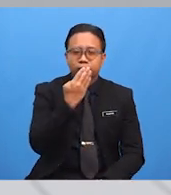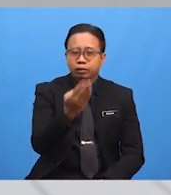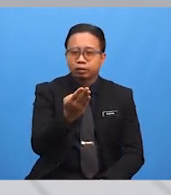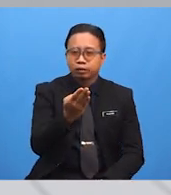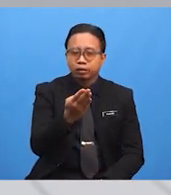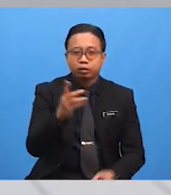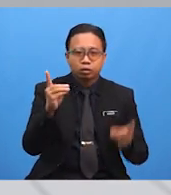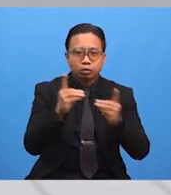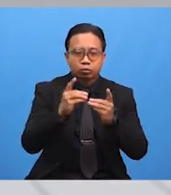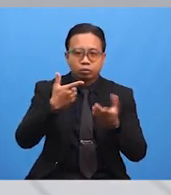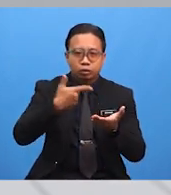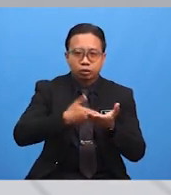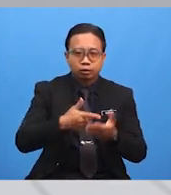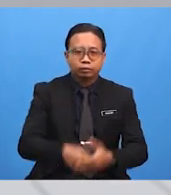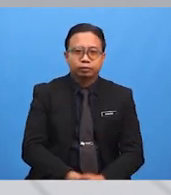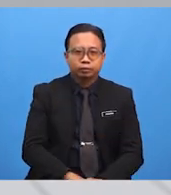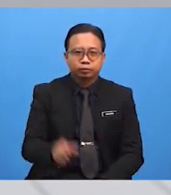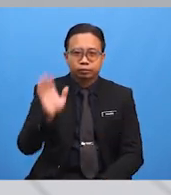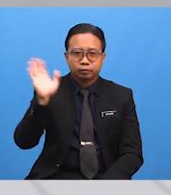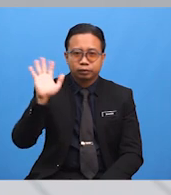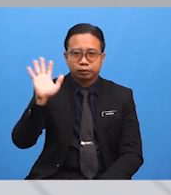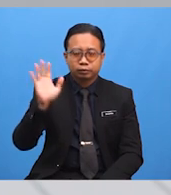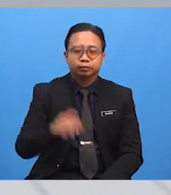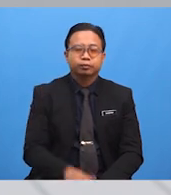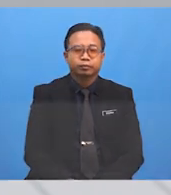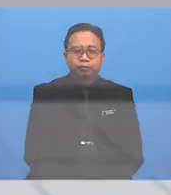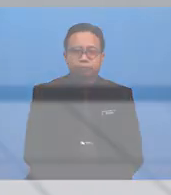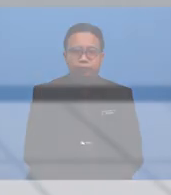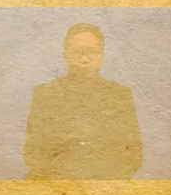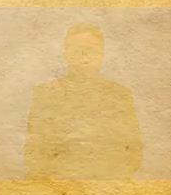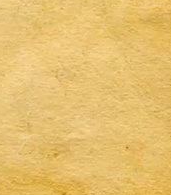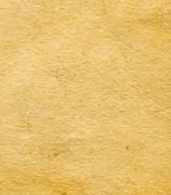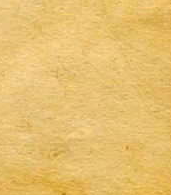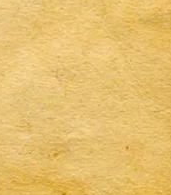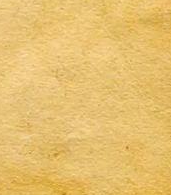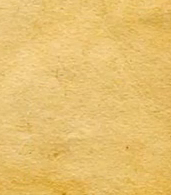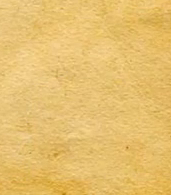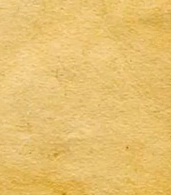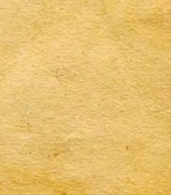dan jumpa lagi. Ta-ta! Sampai